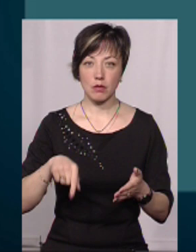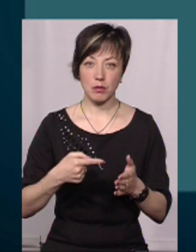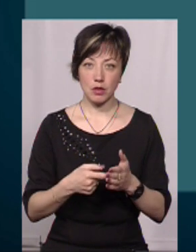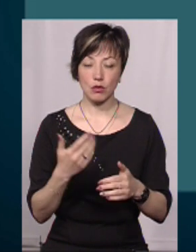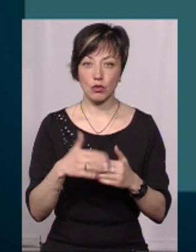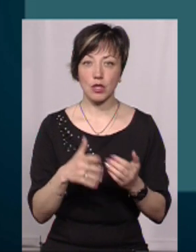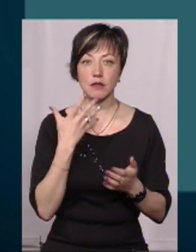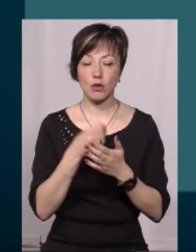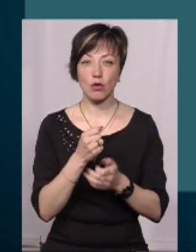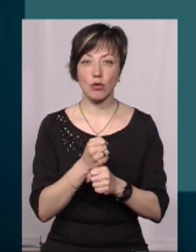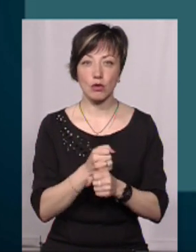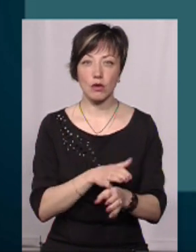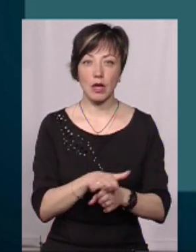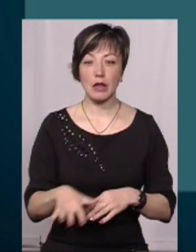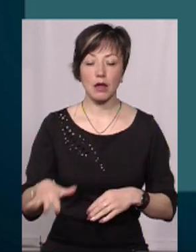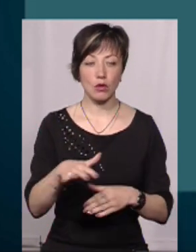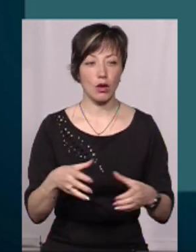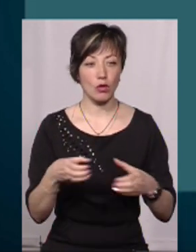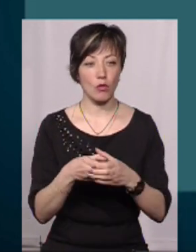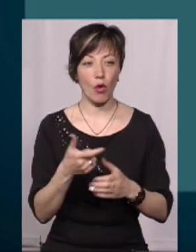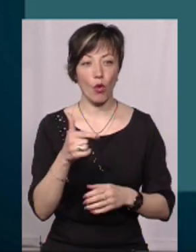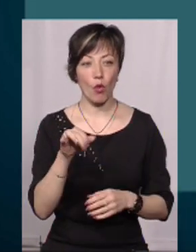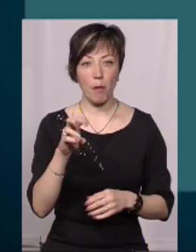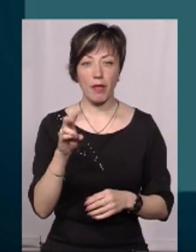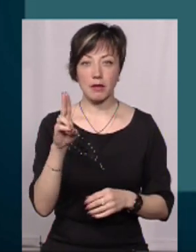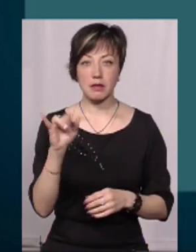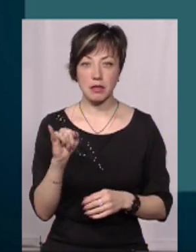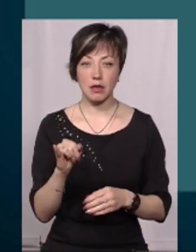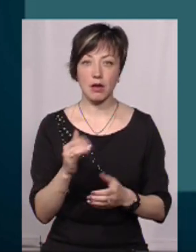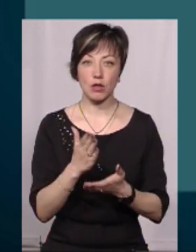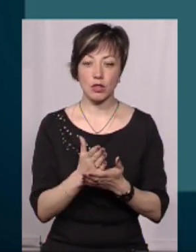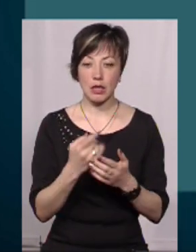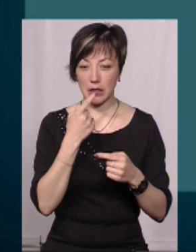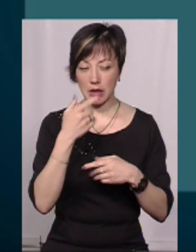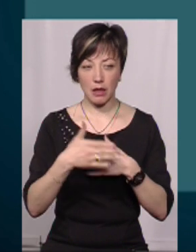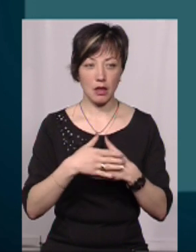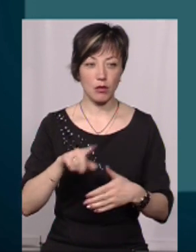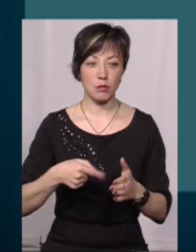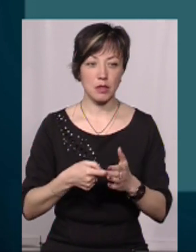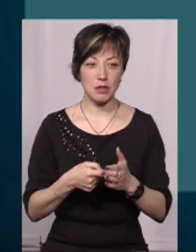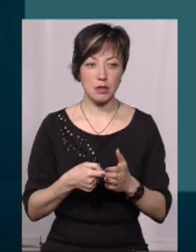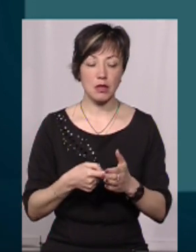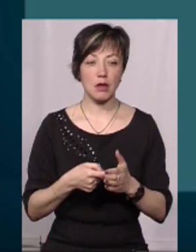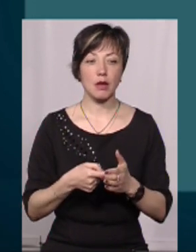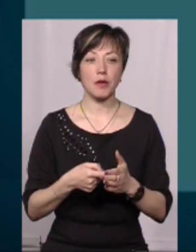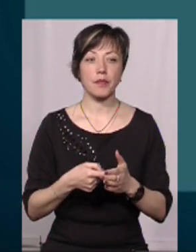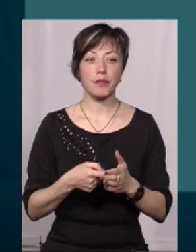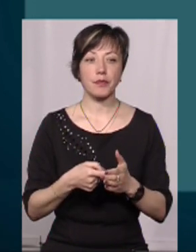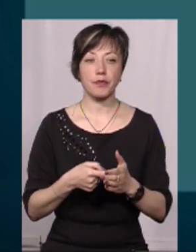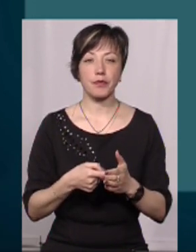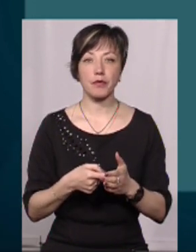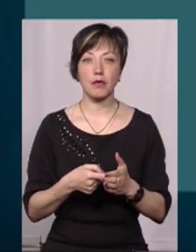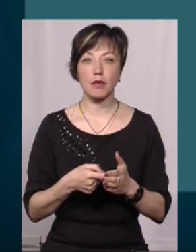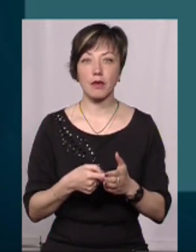свою роботу зробили, територіальна громада. Гуменці, які розташовані досить недалеко від міста, вони свою територіальну громаду зробили, об